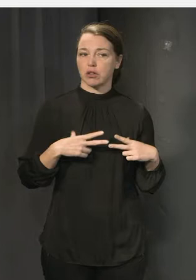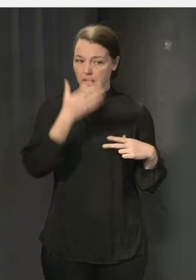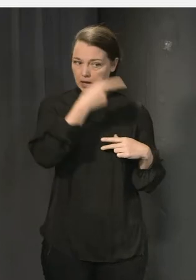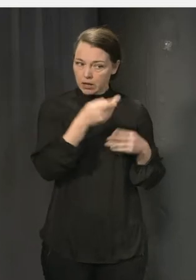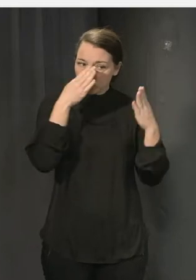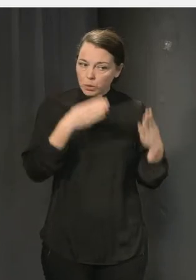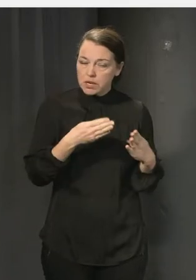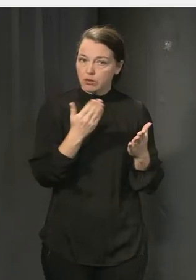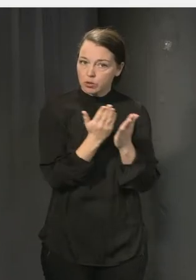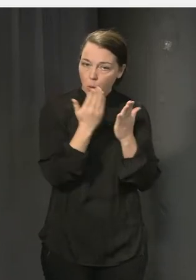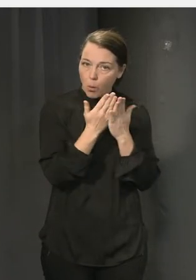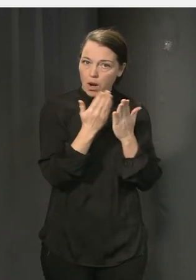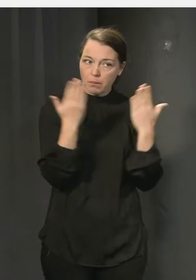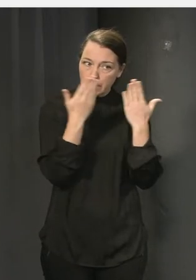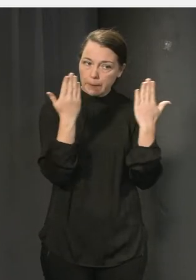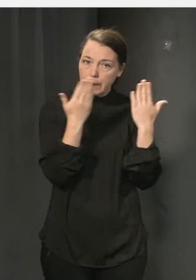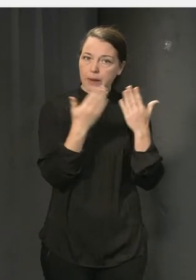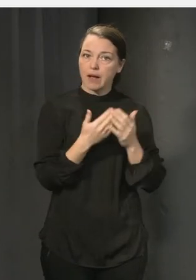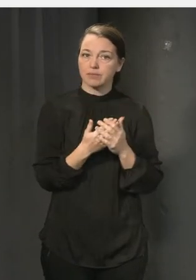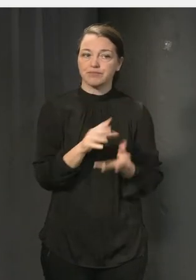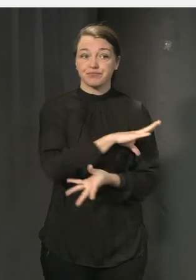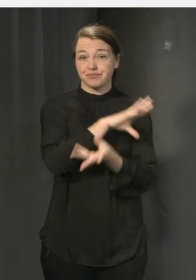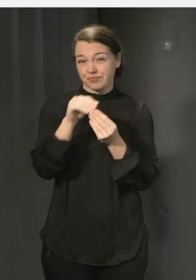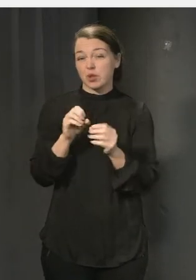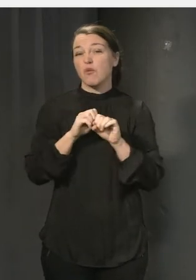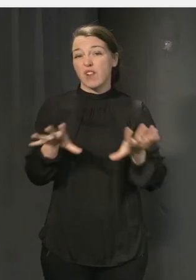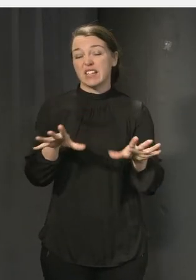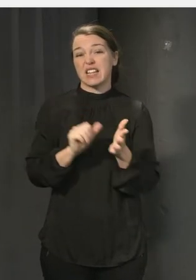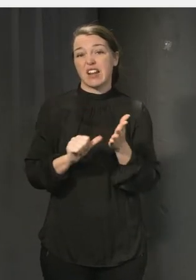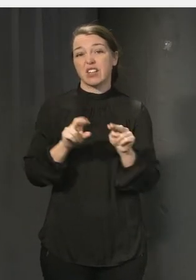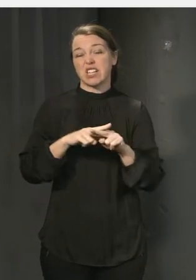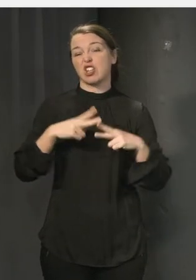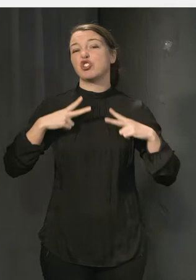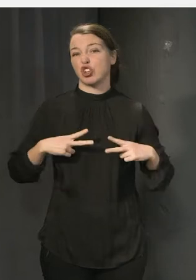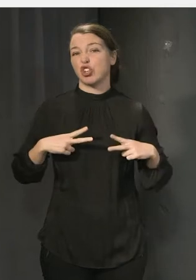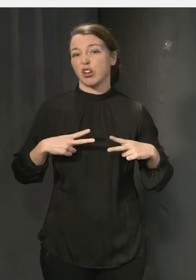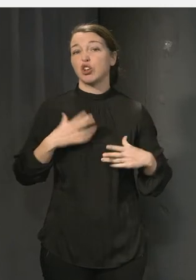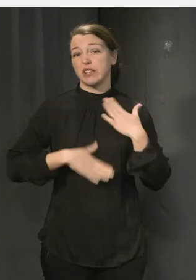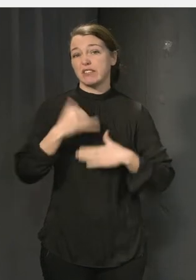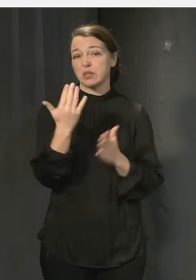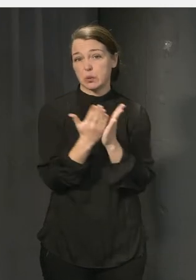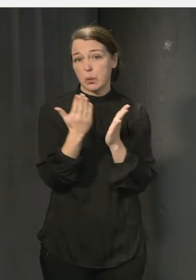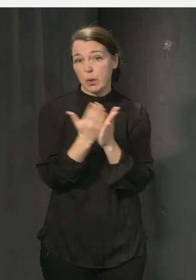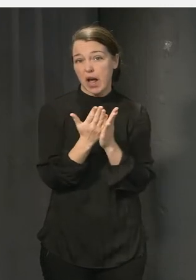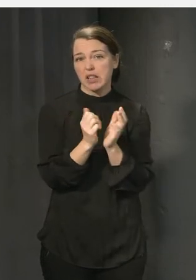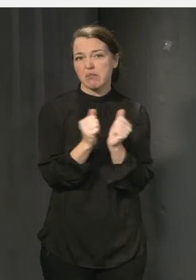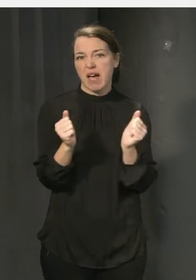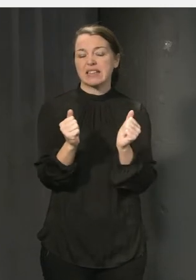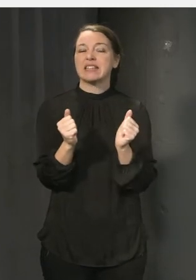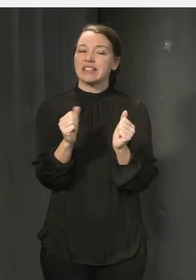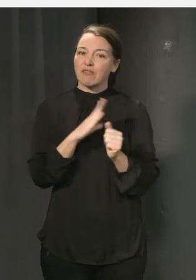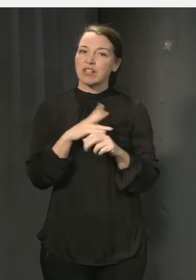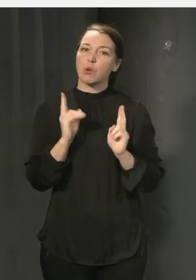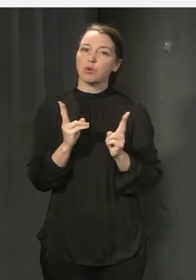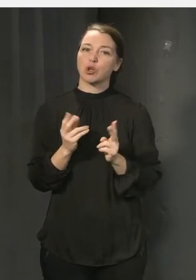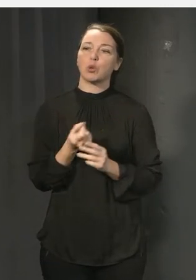sig på skolarbetet. Så att på totalen, ja de flesta elever känner sig trygga, de trivs i skolan, men vi vet att inom ramen för det där så finns